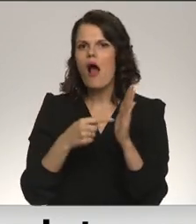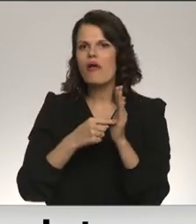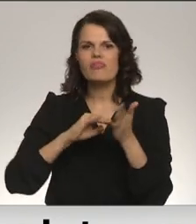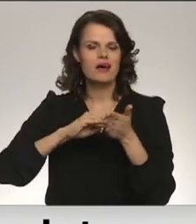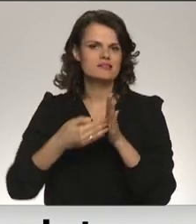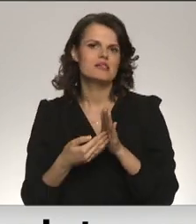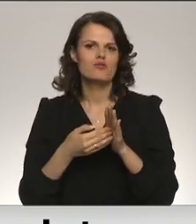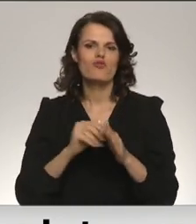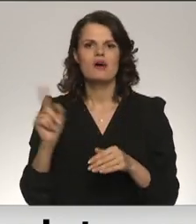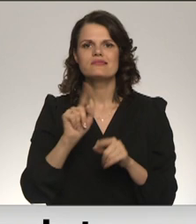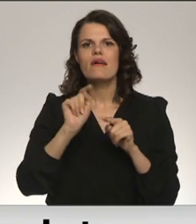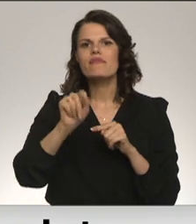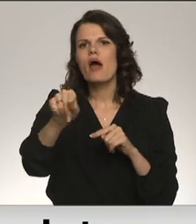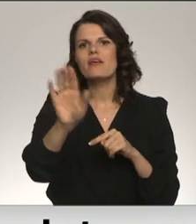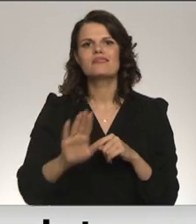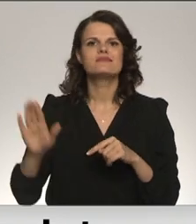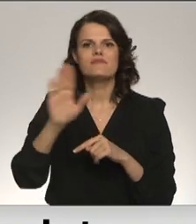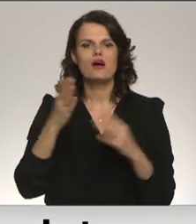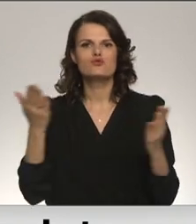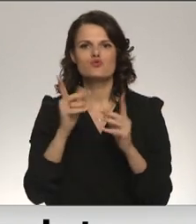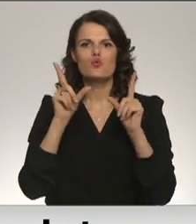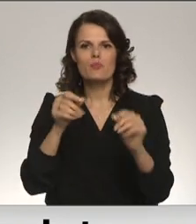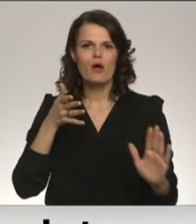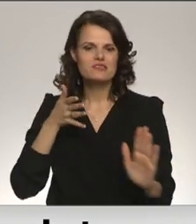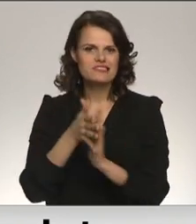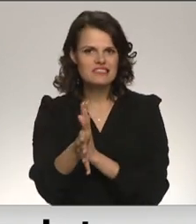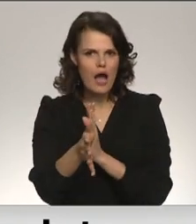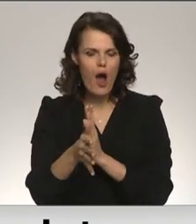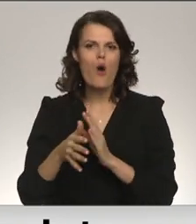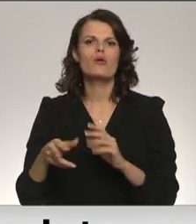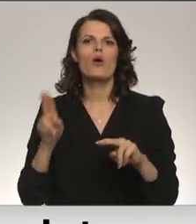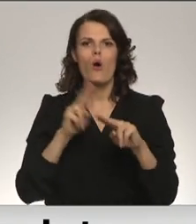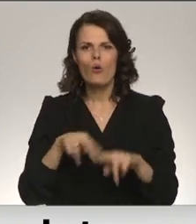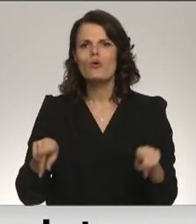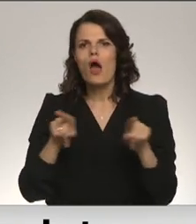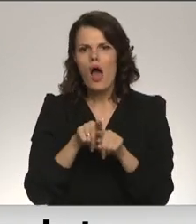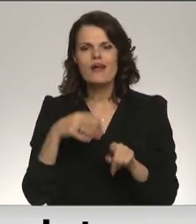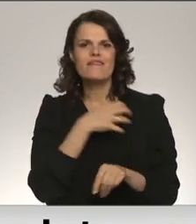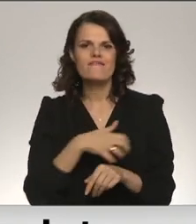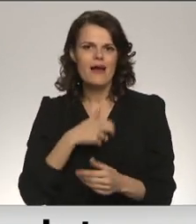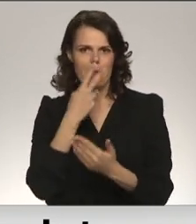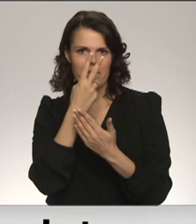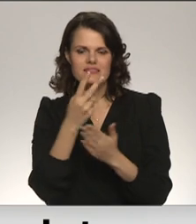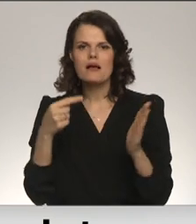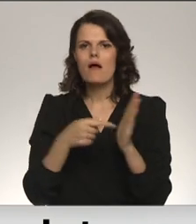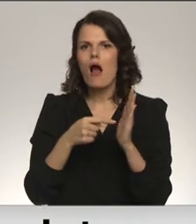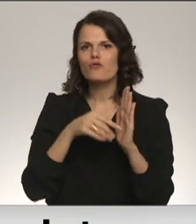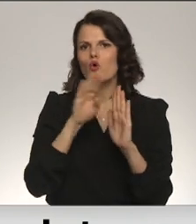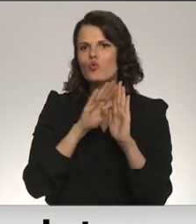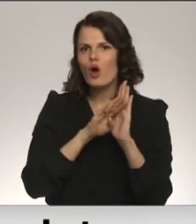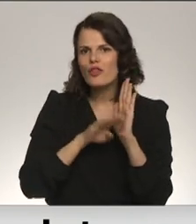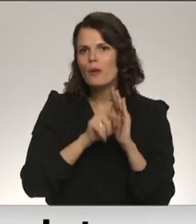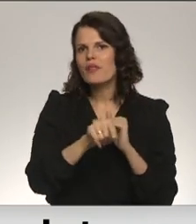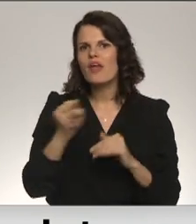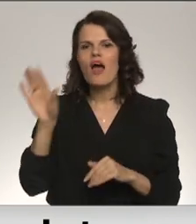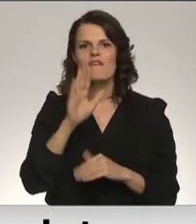ir arī tajās valstīs, kurās dodas tranzītā cauri. Plus vēl ir jāpskatās arī, kāda ir noteikumi tajās valstīs,